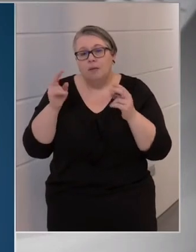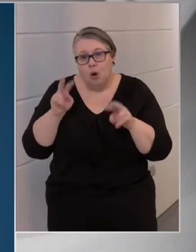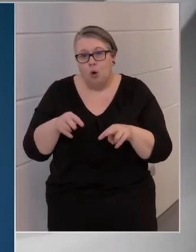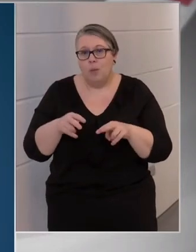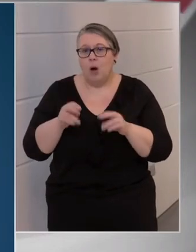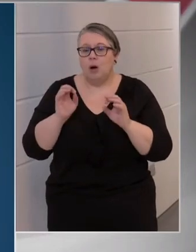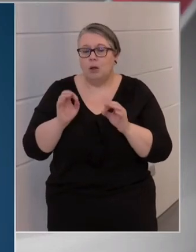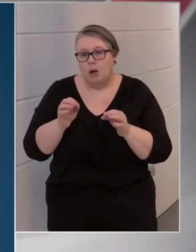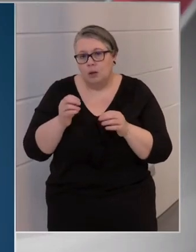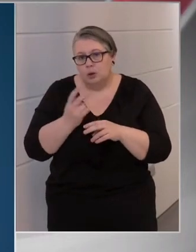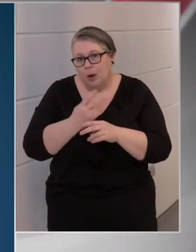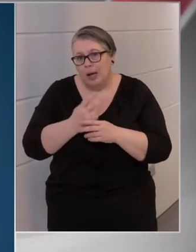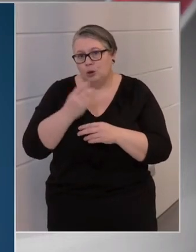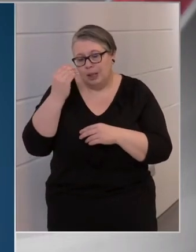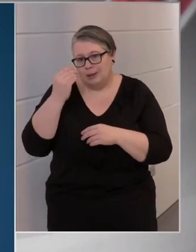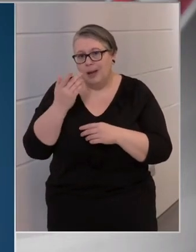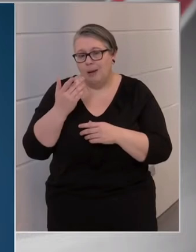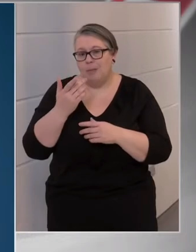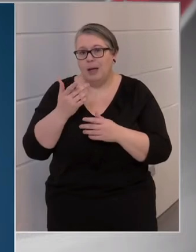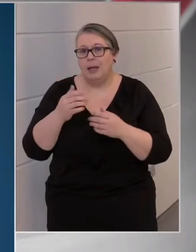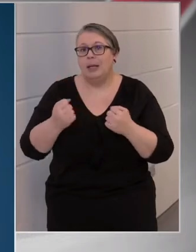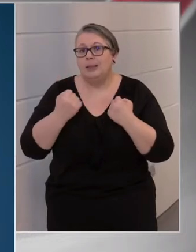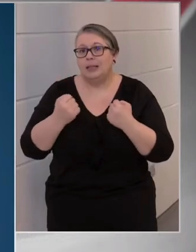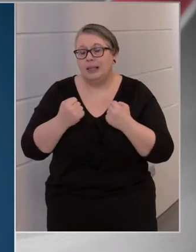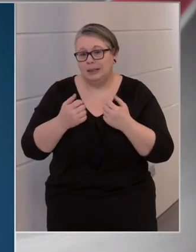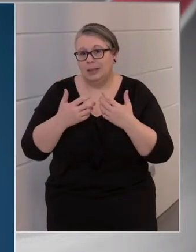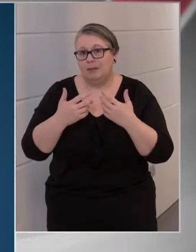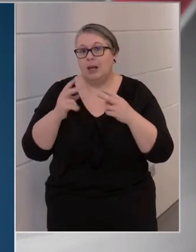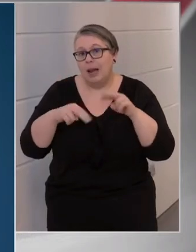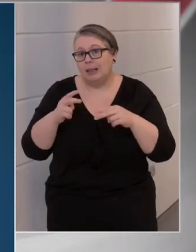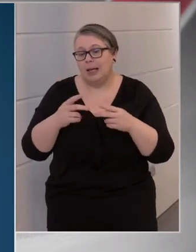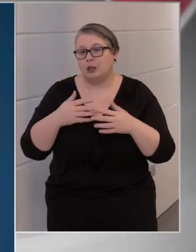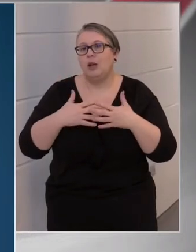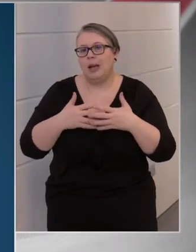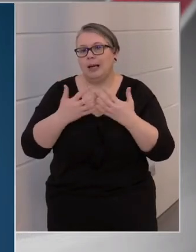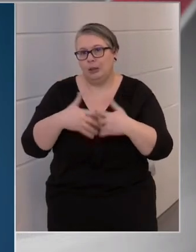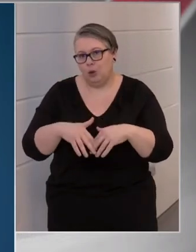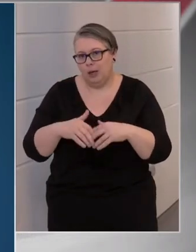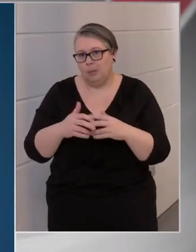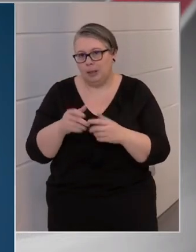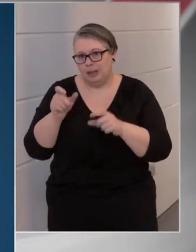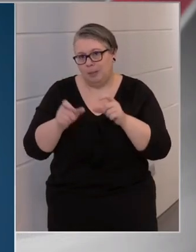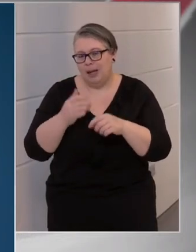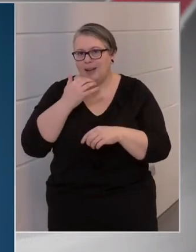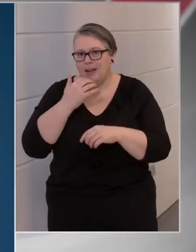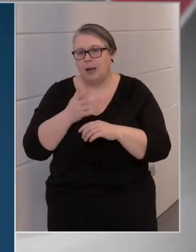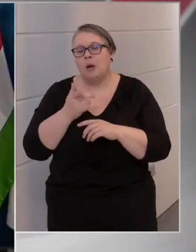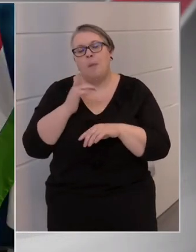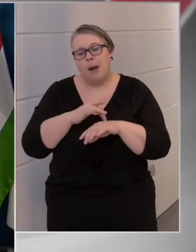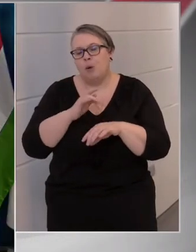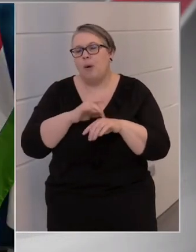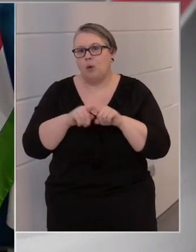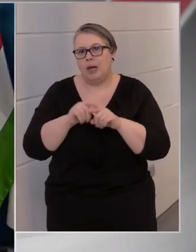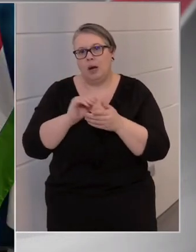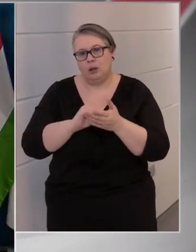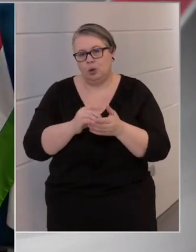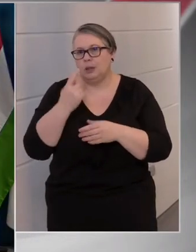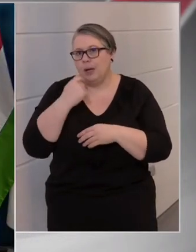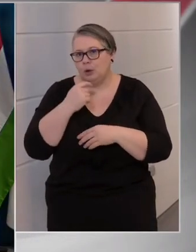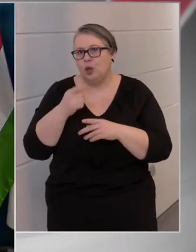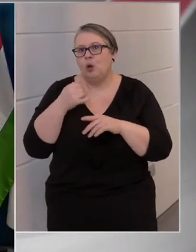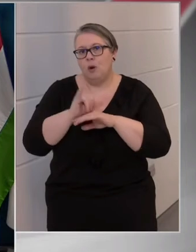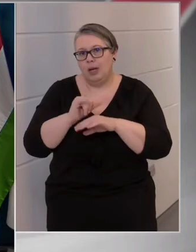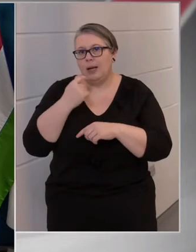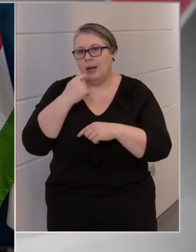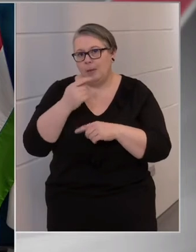értemület intenzív ellátást az igényel, aki lélegeztetőgépen van. De megpróbálunk ilyen adatot előállítani, és hogyha meg lesz, akkor jövő héten